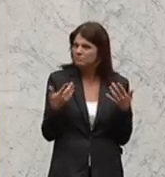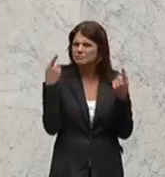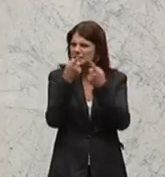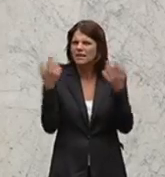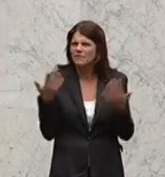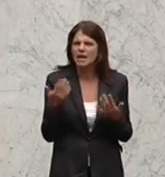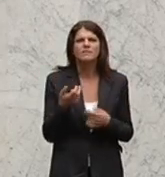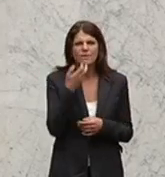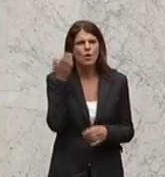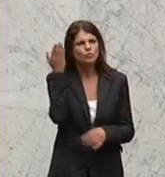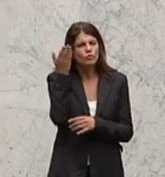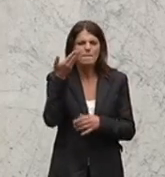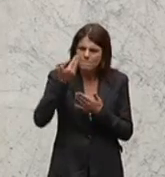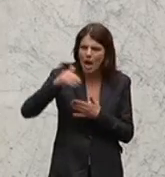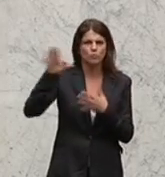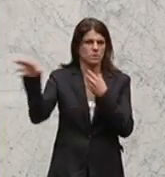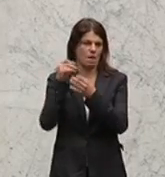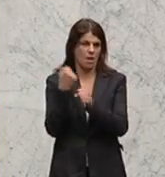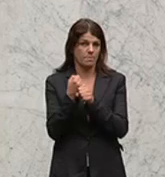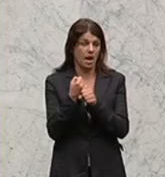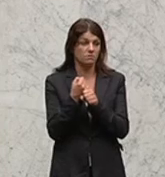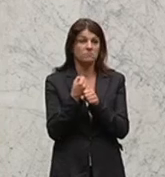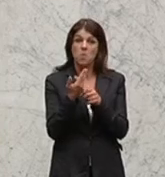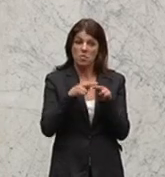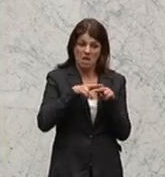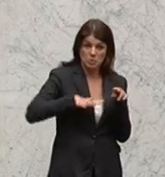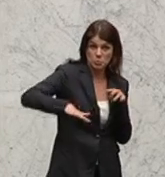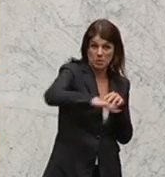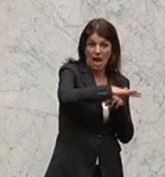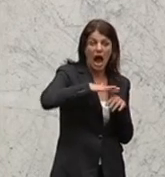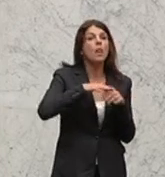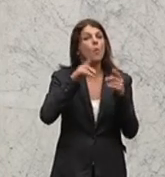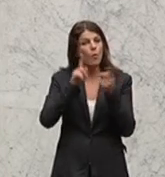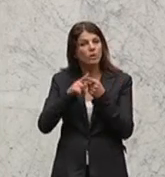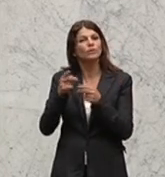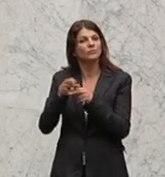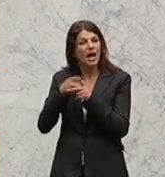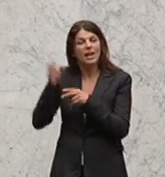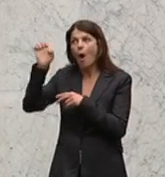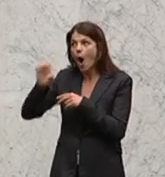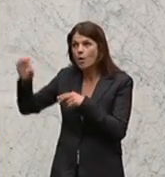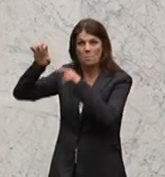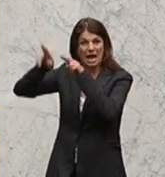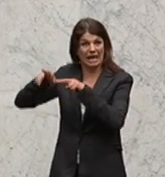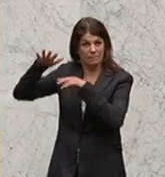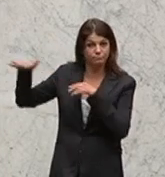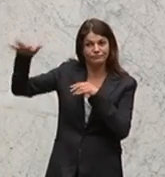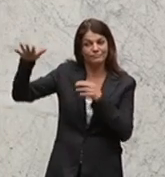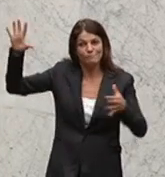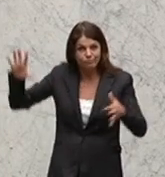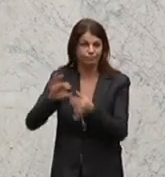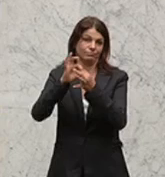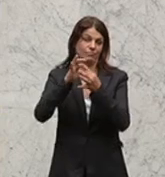Zusammenarbeit zwischen nationaler Ebene und europa-staatlicher, europarechtlicher Ebene, um die